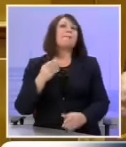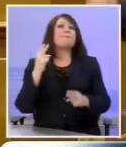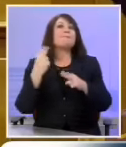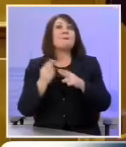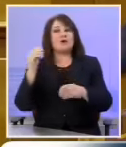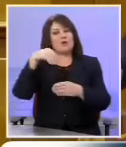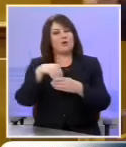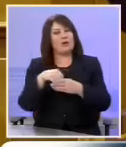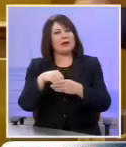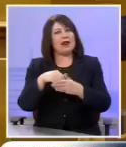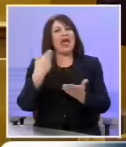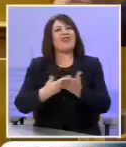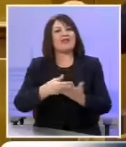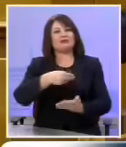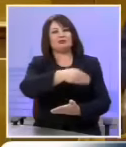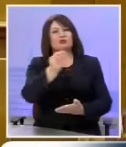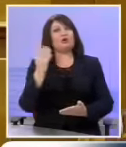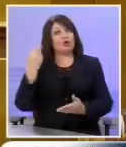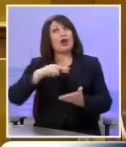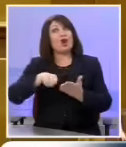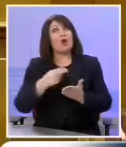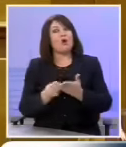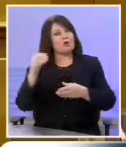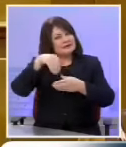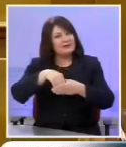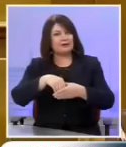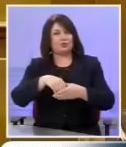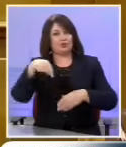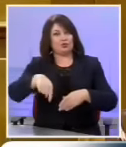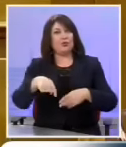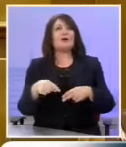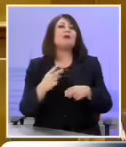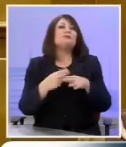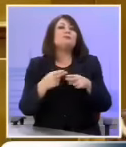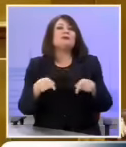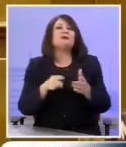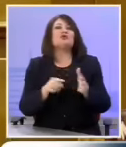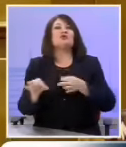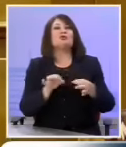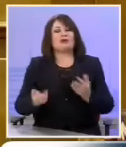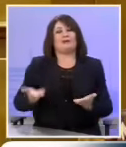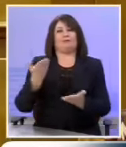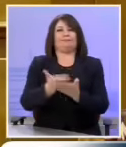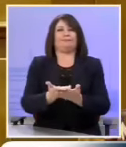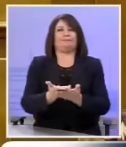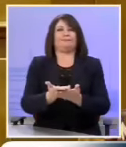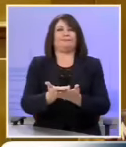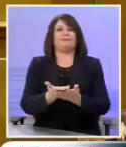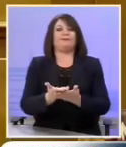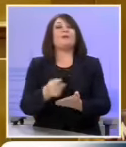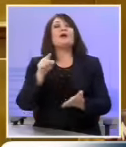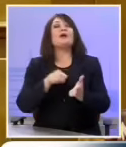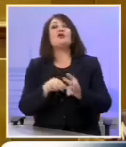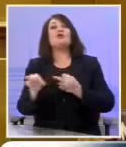στην κατανομή των αδειών τότε. Και τώρα έρχεται το νομοσχέδιο αυτό. Το